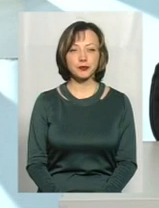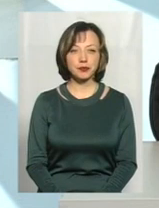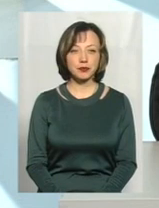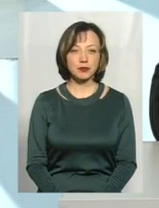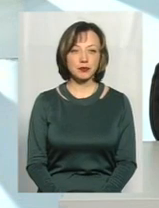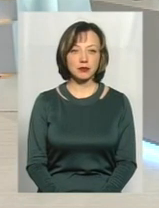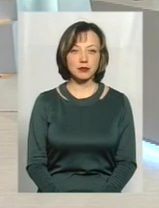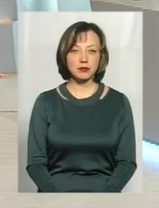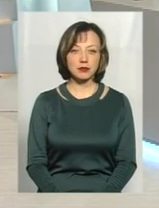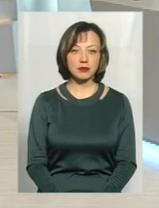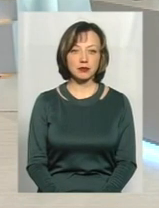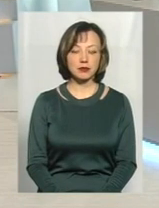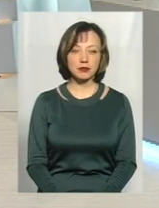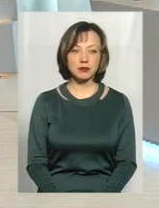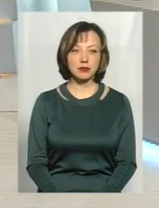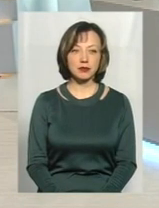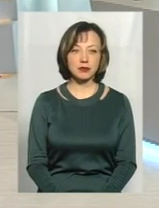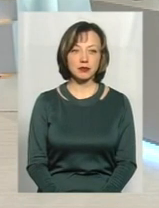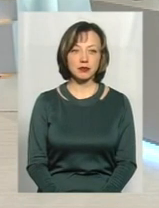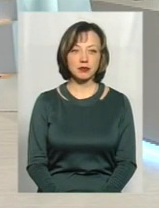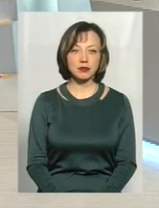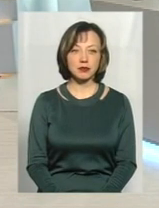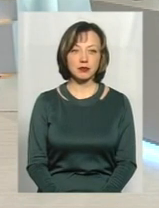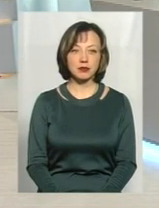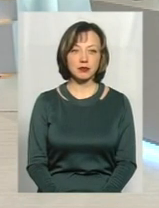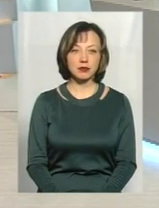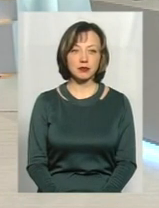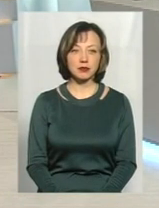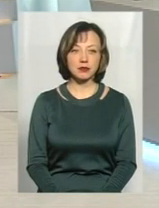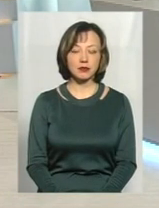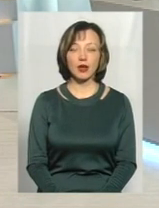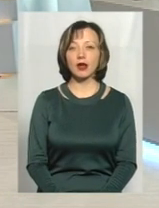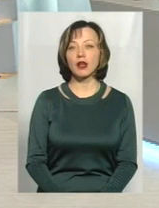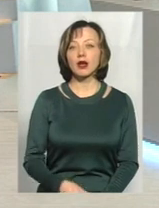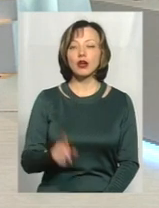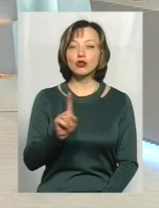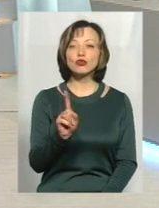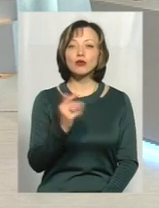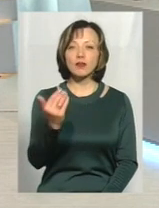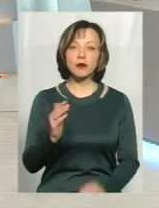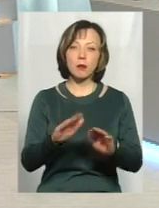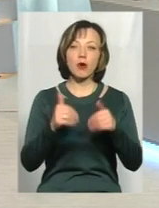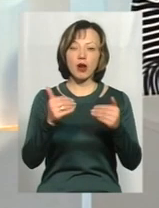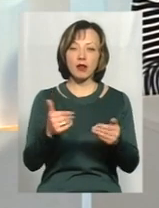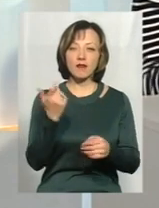Ну, все ж таки, що ви порадите власникам автомобіля, як все ж таки вберегти свій